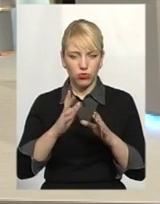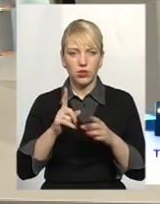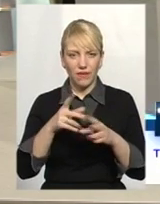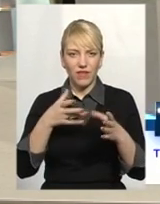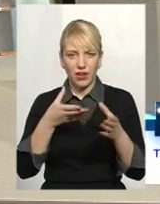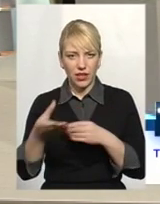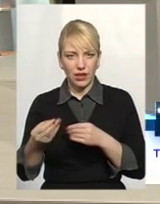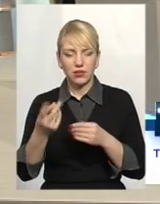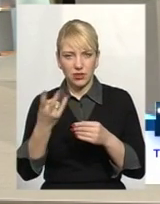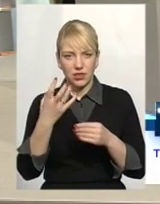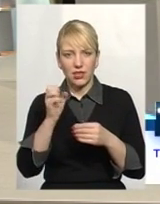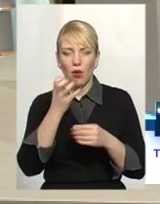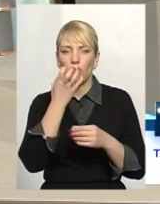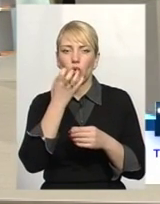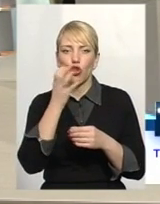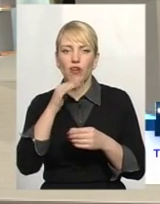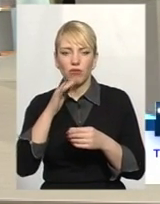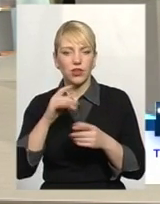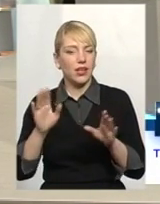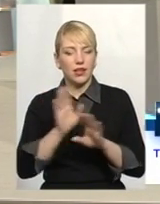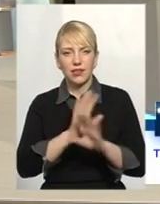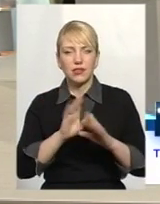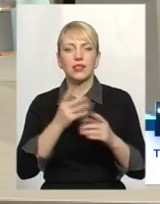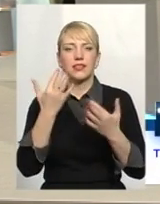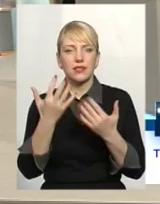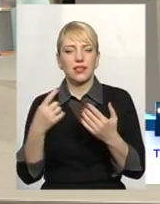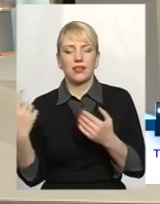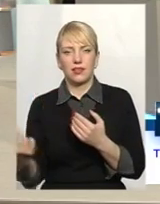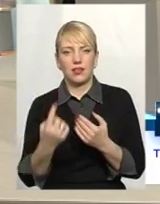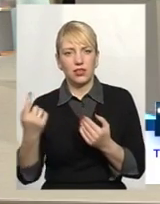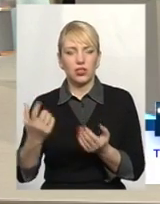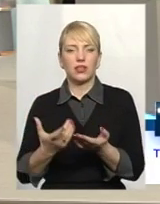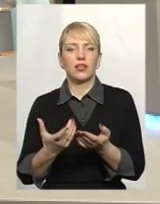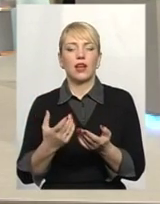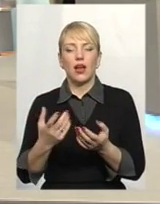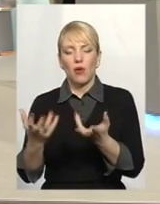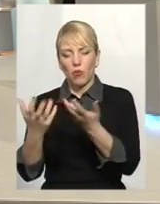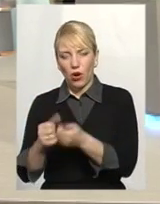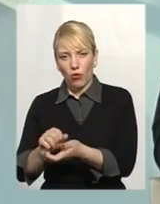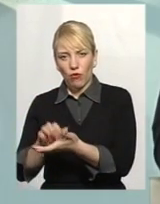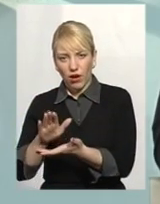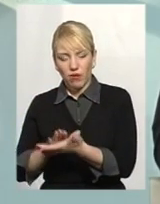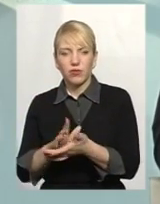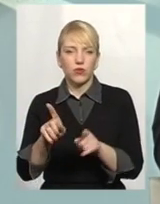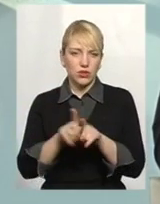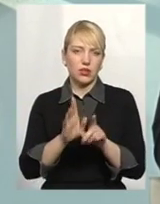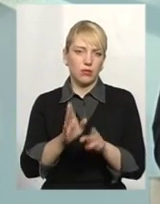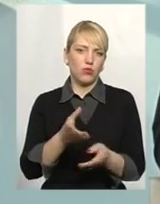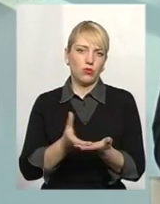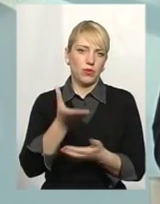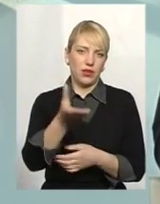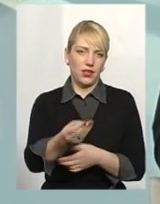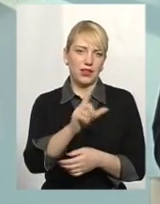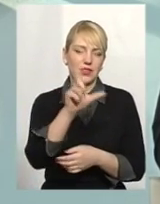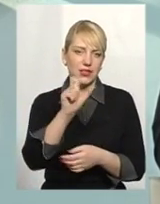загальнобудинковому лічильнику. Скільки лічильник порахував, стільки буде розділено місць споживачами природного газу. Дякую. Тобто в даному